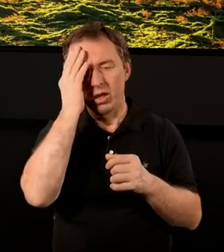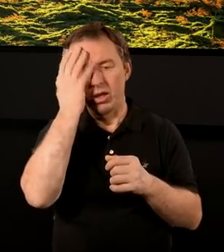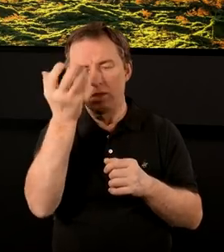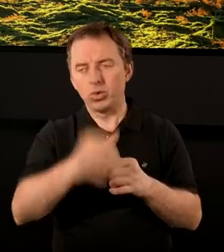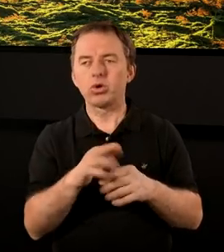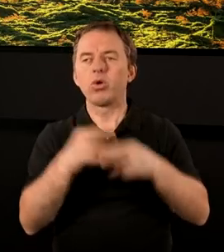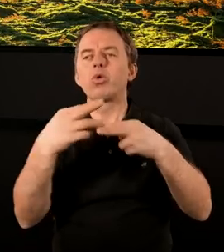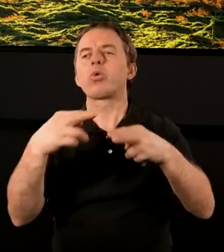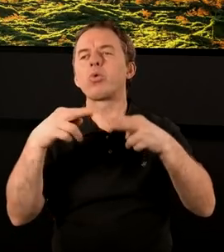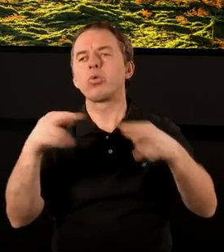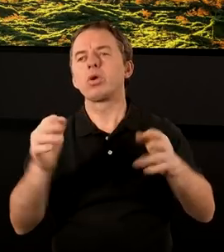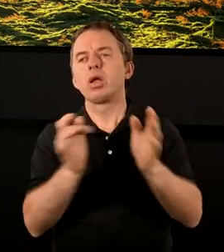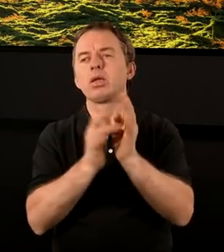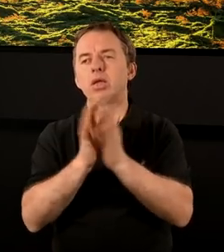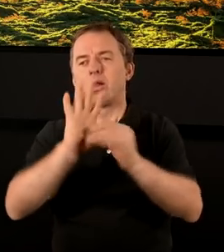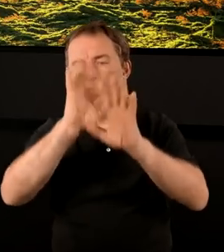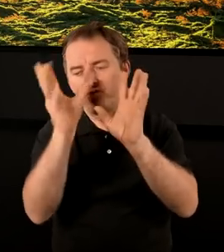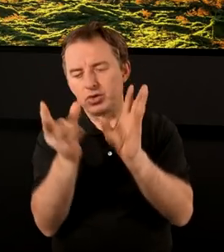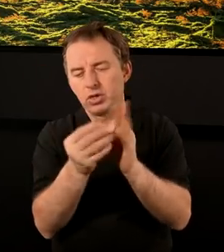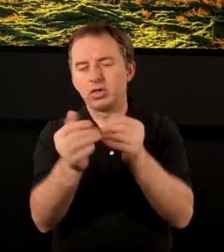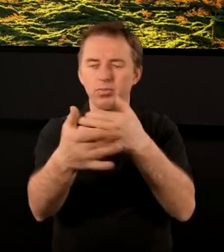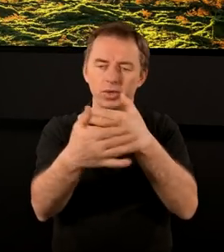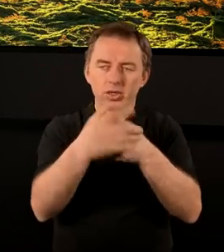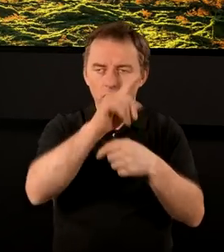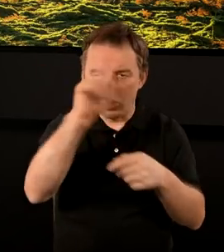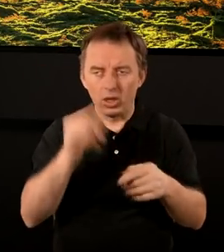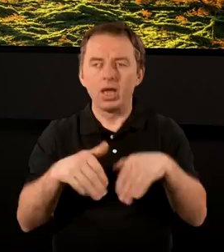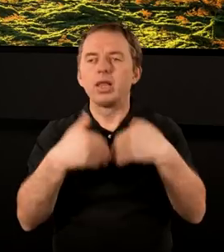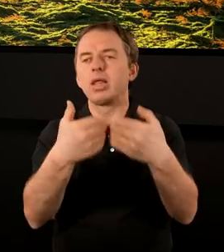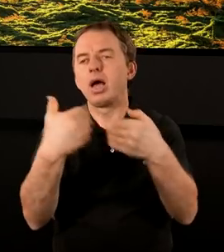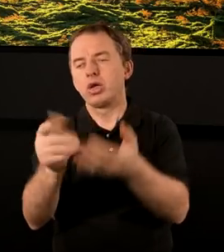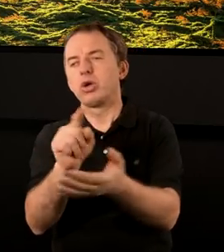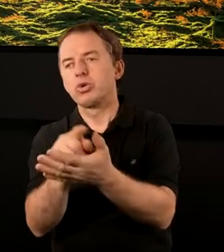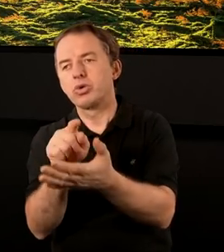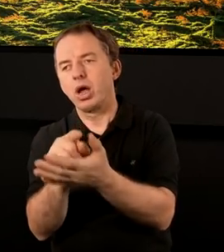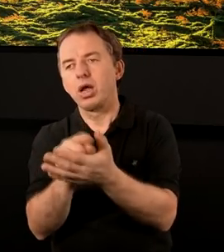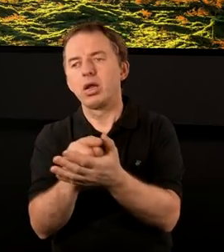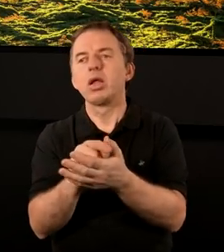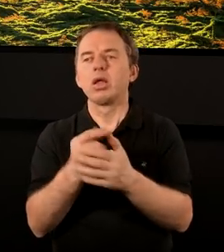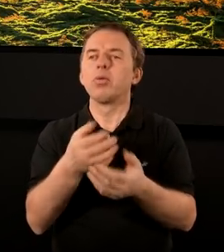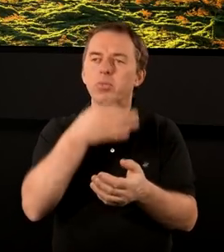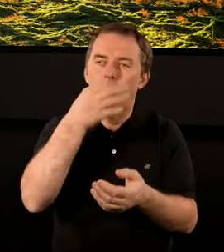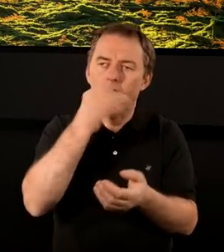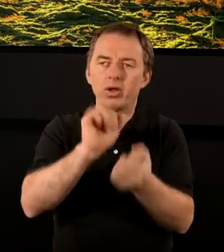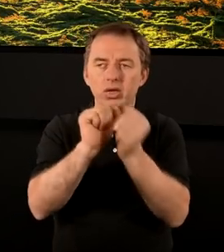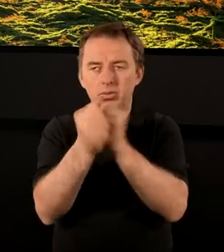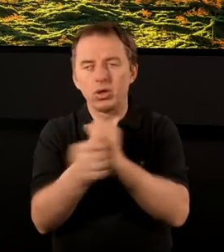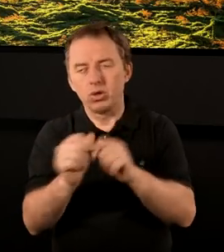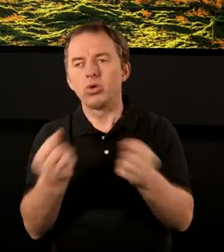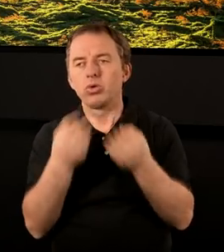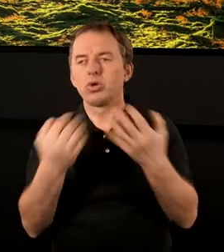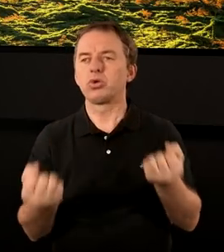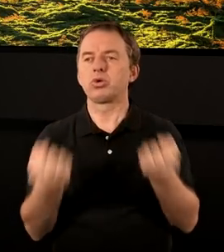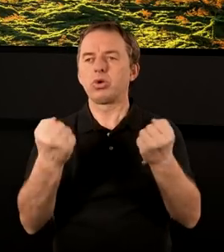że te zbory są bardzo różne. Ale Pan Jezus jest bliski wszystkich ludzi i daje im szansę zmiany życia, poprawy. Jest